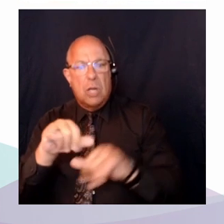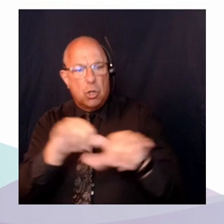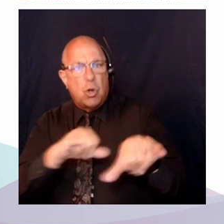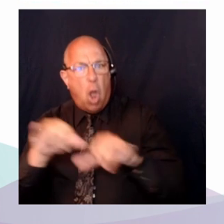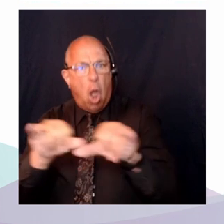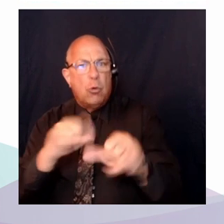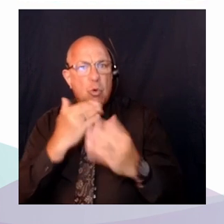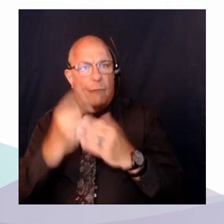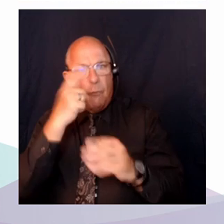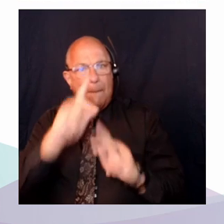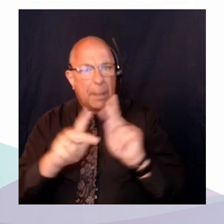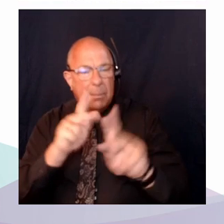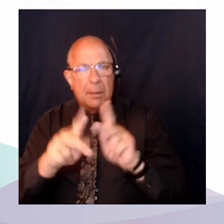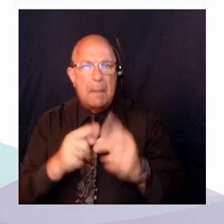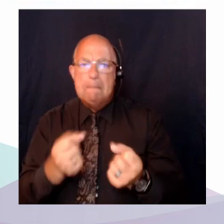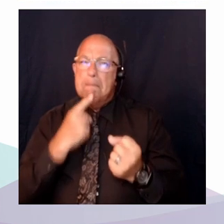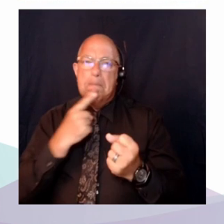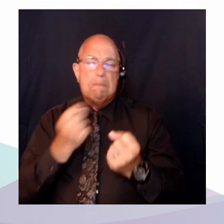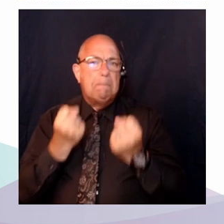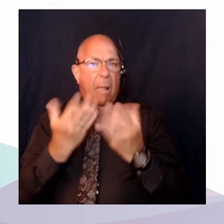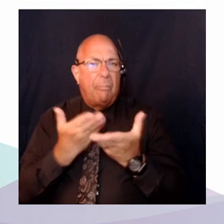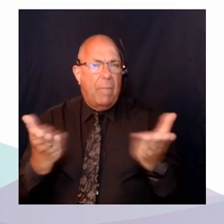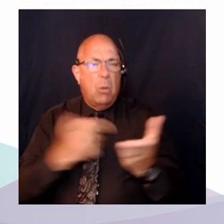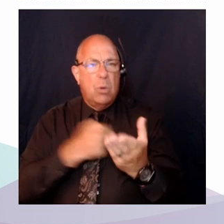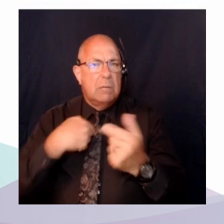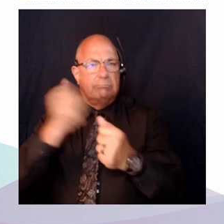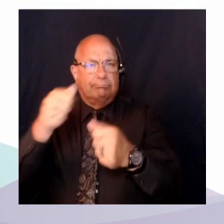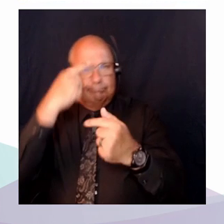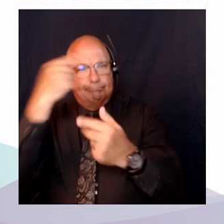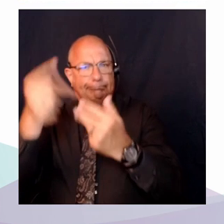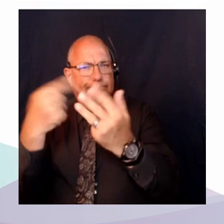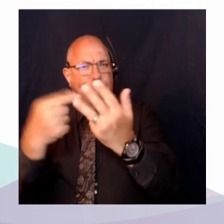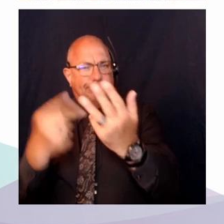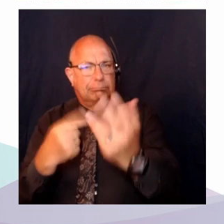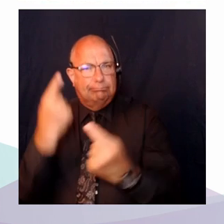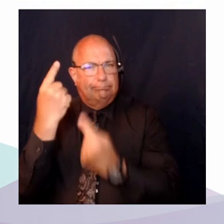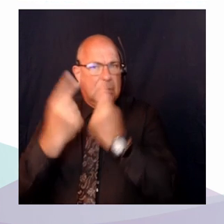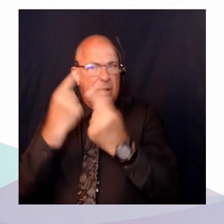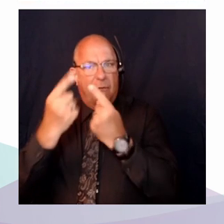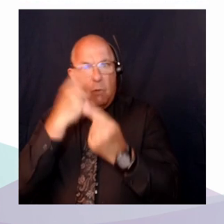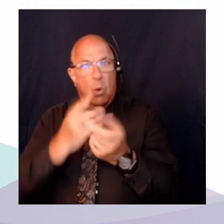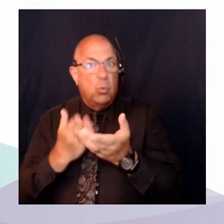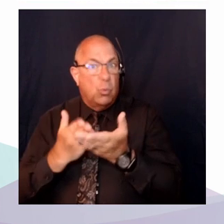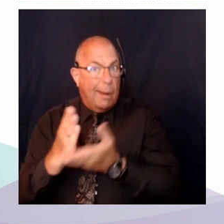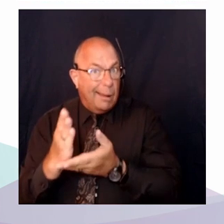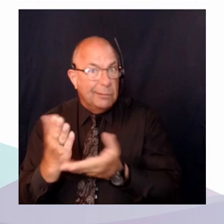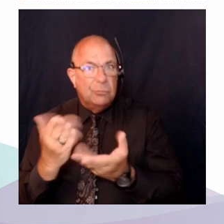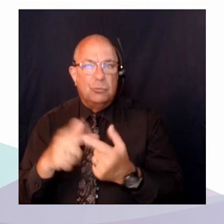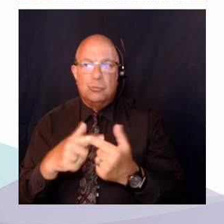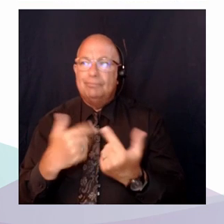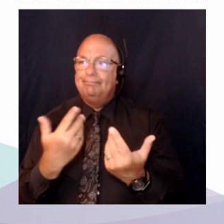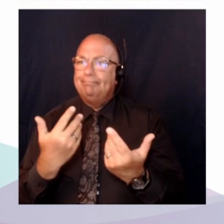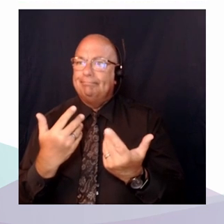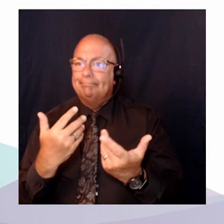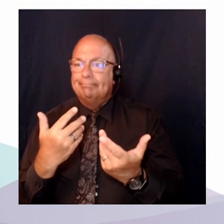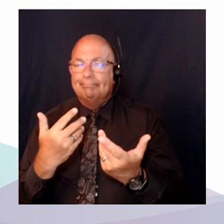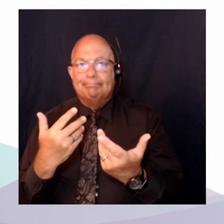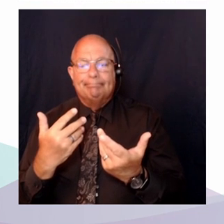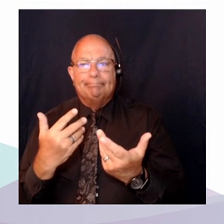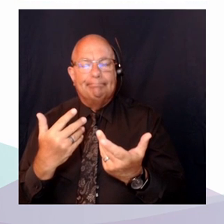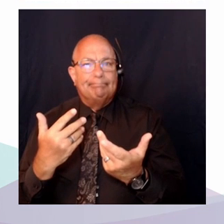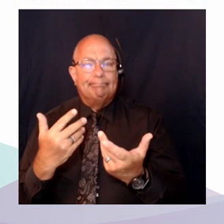'alimentation, du droit au logement, à travers ces initiatives de participation citoyenne autour de cette idée